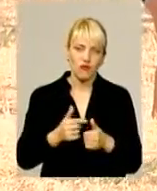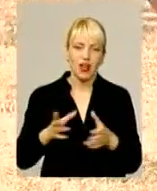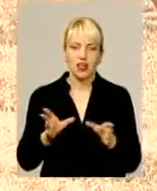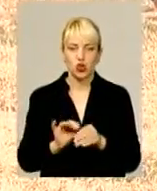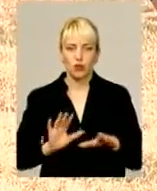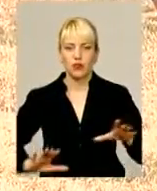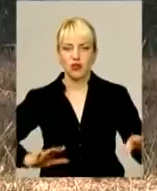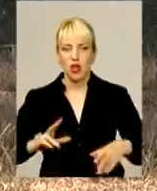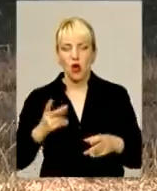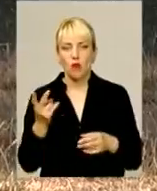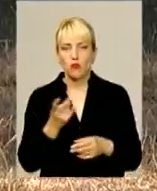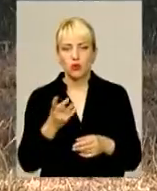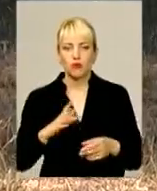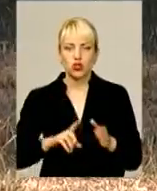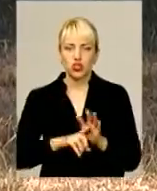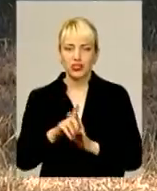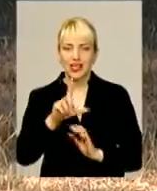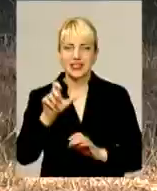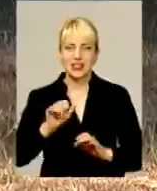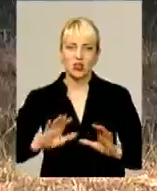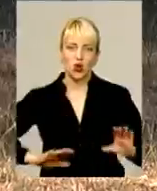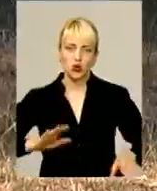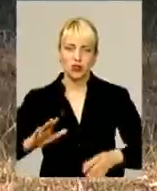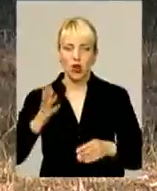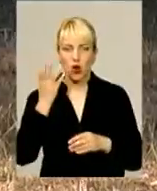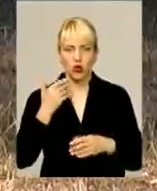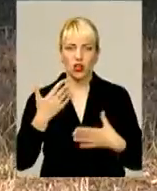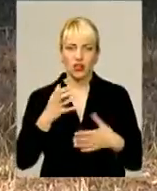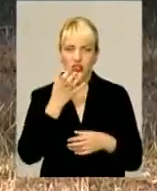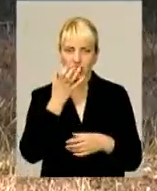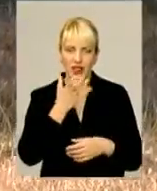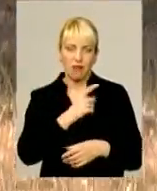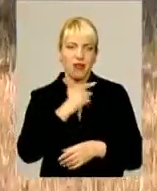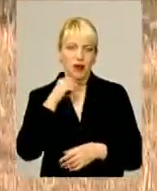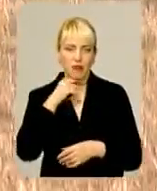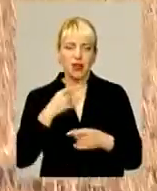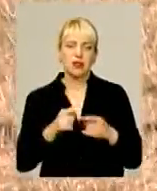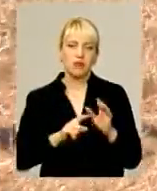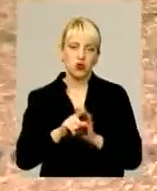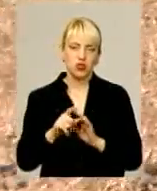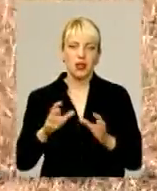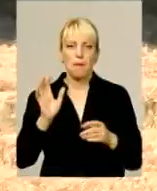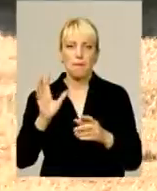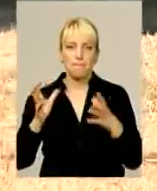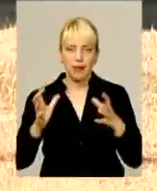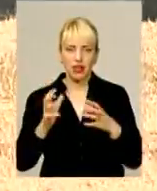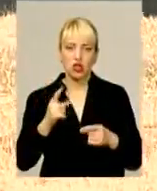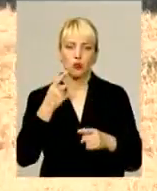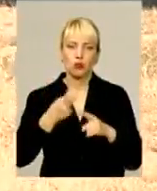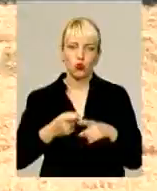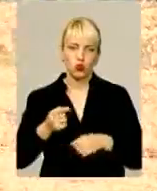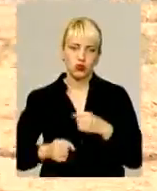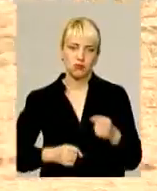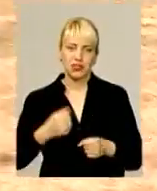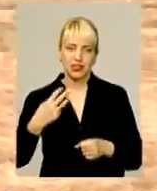традиційно починають з розминки. Коли м'язи розігріті, беруть у руки м'яча і відпрацьовують удари. А ще додають півгодинний біг. Він, за словами